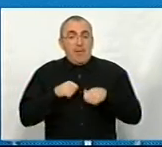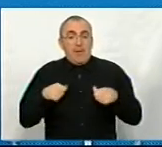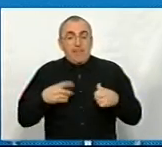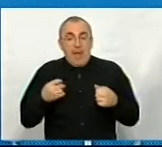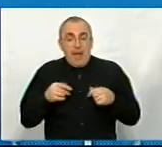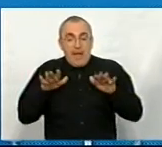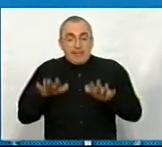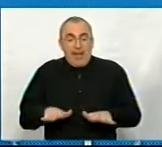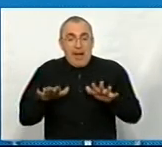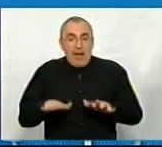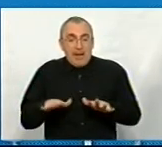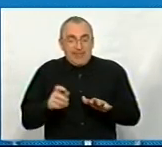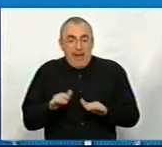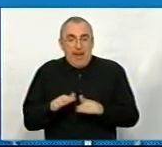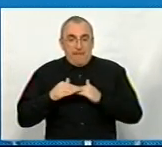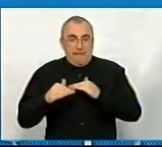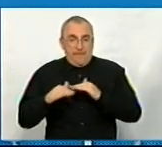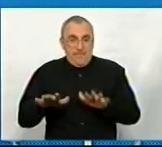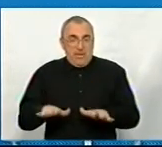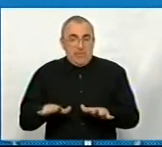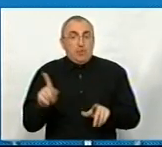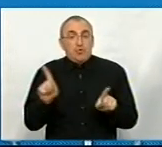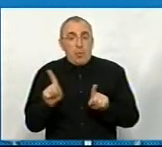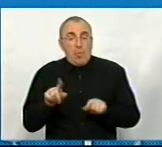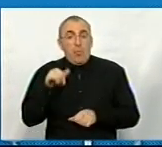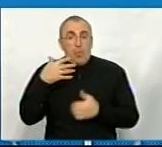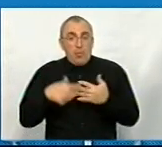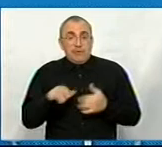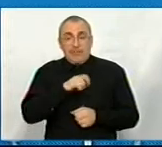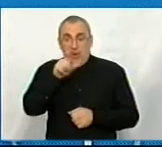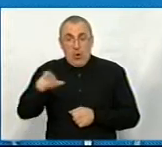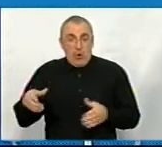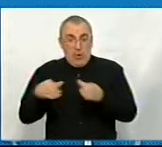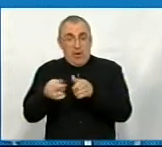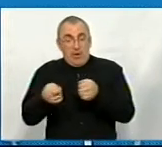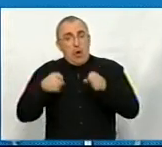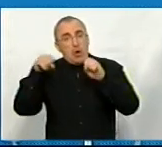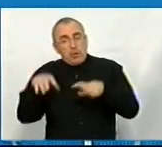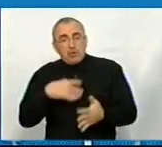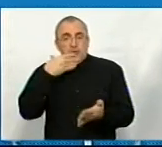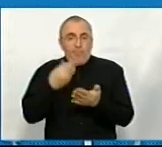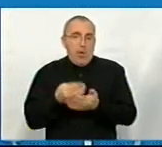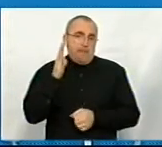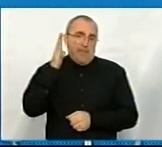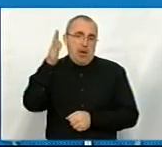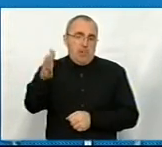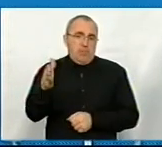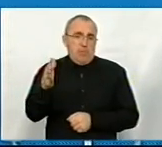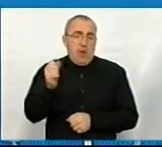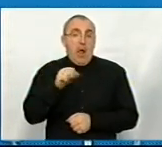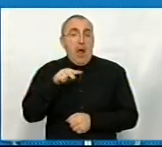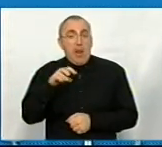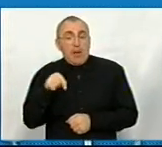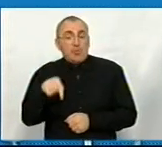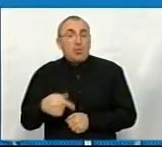на міста і на місця, і щоб уже самі громади вирішували своє майбутнє. Але